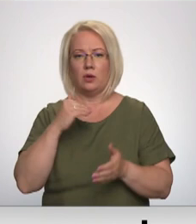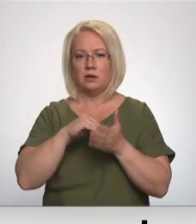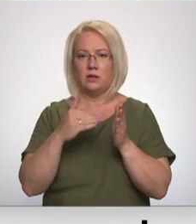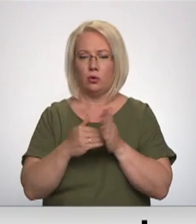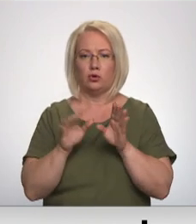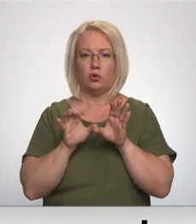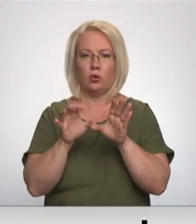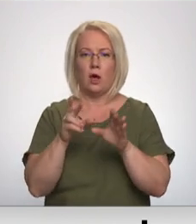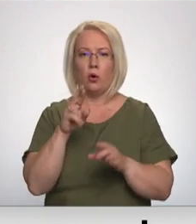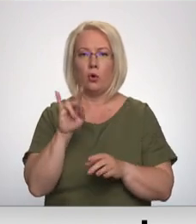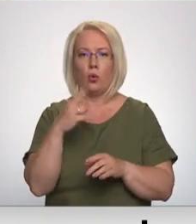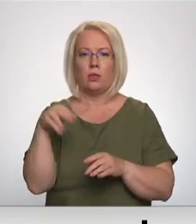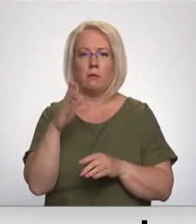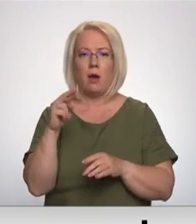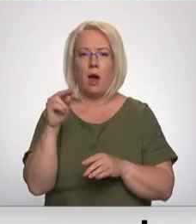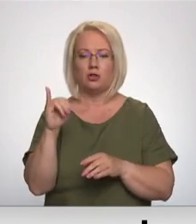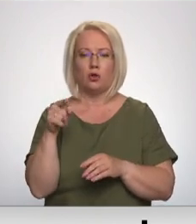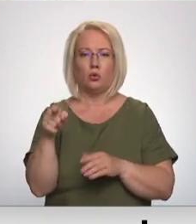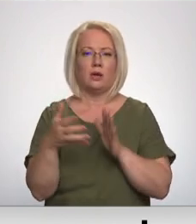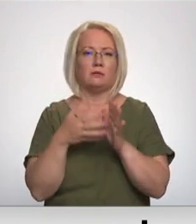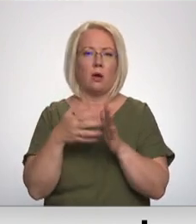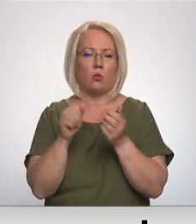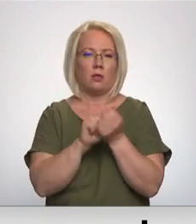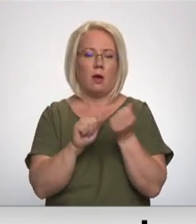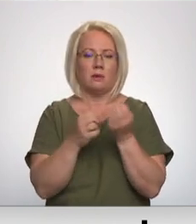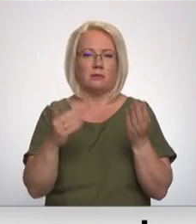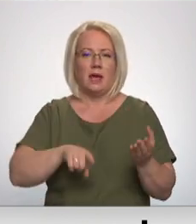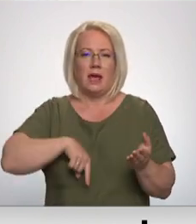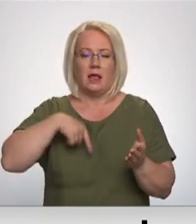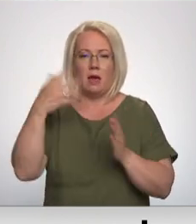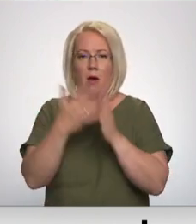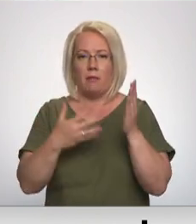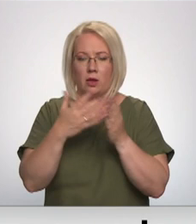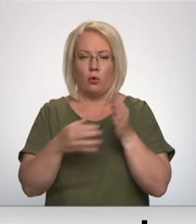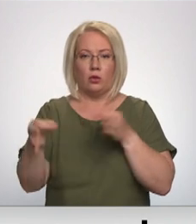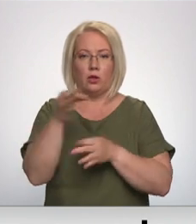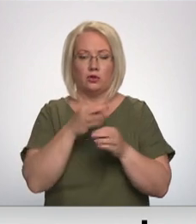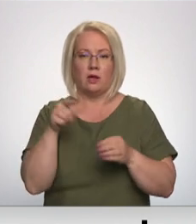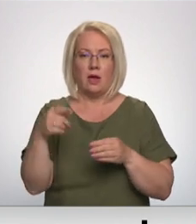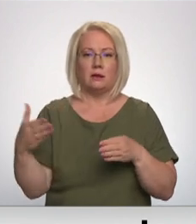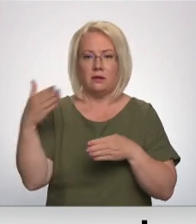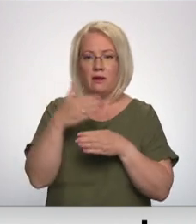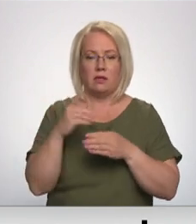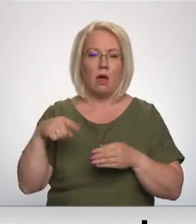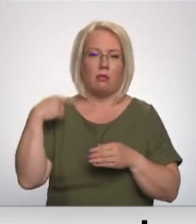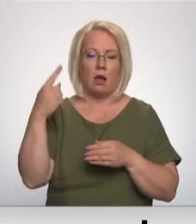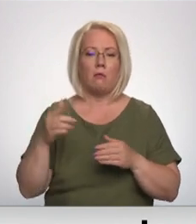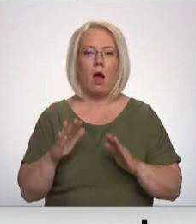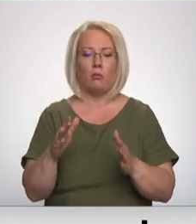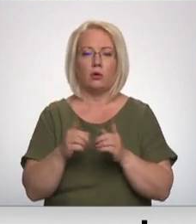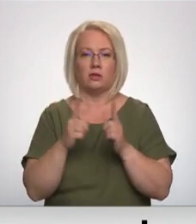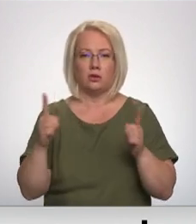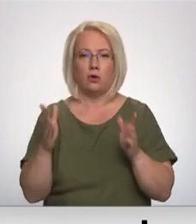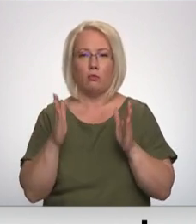skrundā un rudbāržos, kur tiek izmantoti dabas gāze. Pēc ilgiem aprieķiniem un diskusijām tās vietā nākamajā apkursu sezonā tiks izmantoti pat